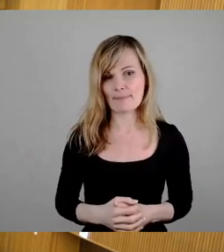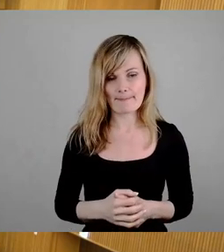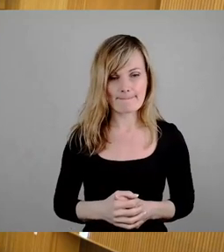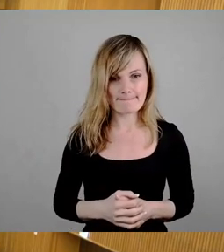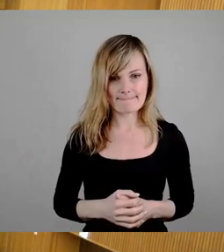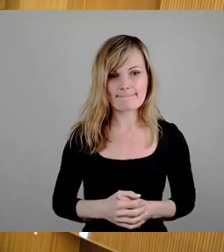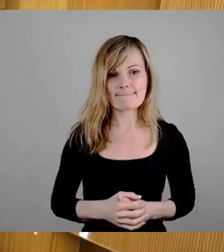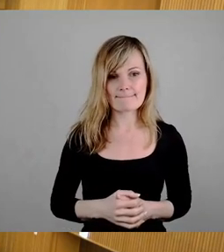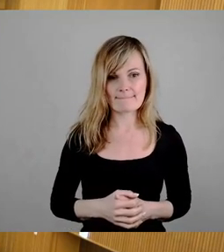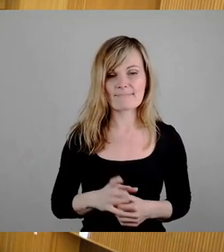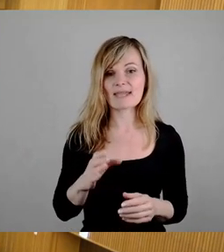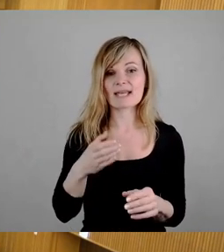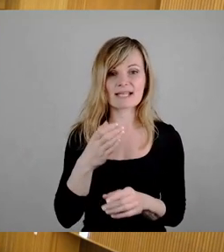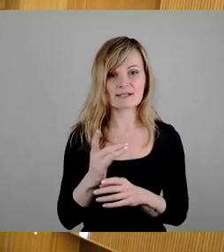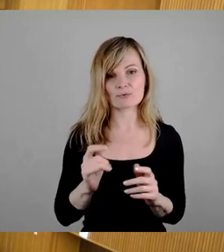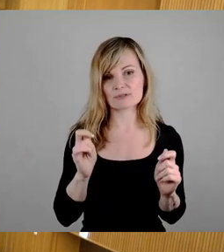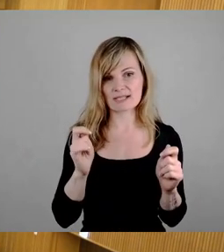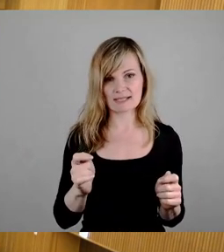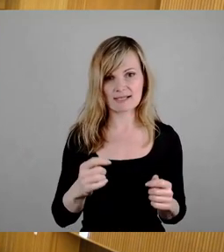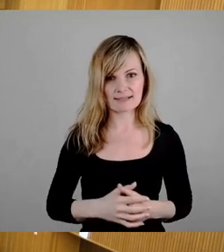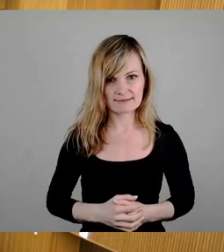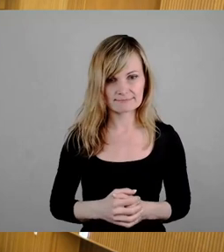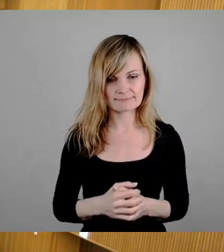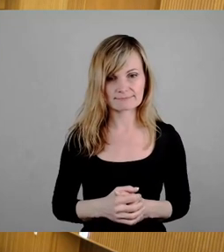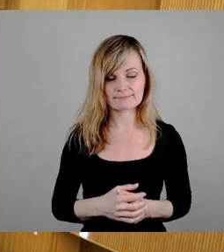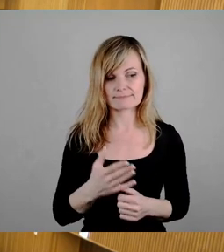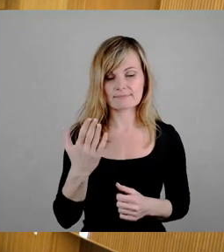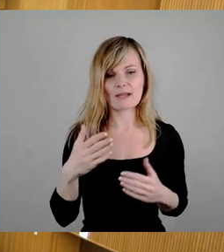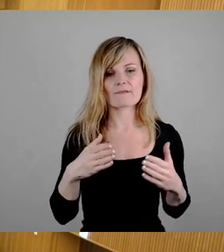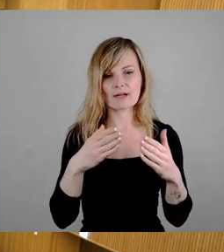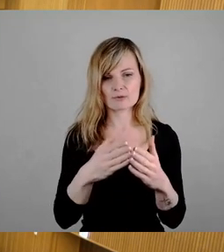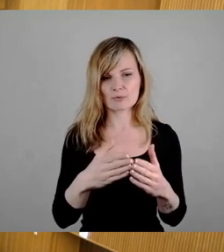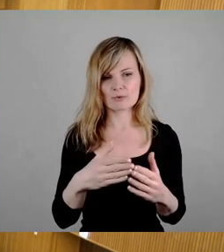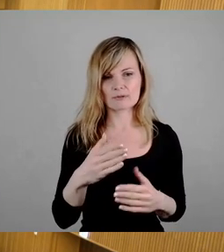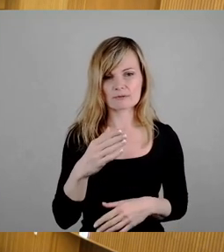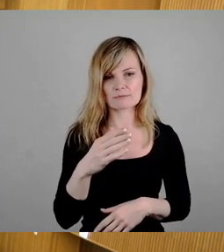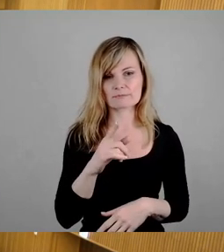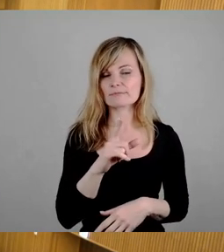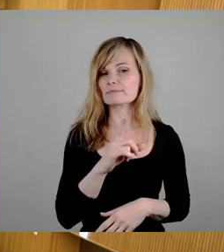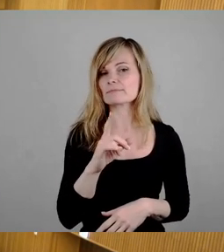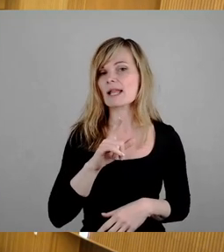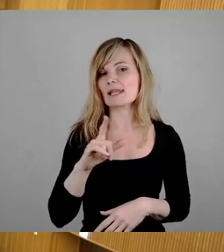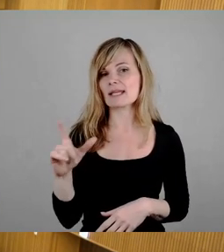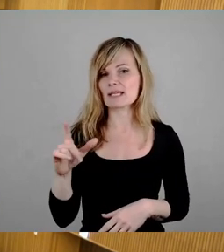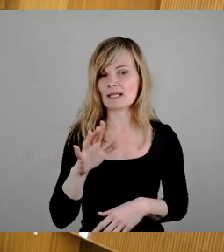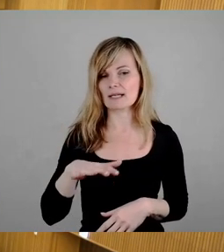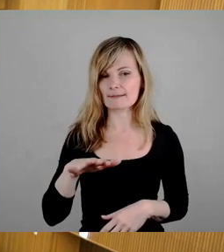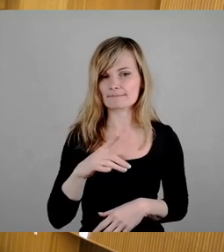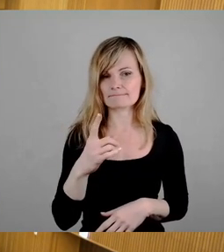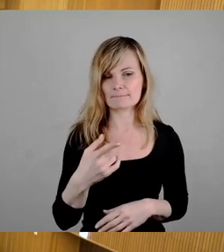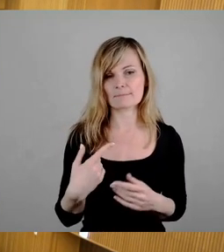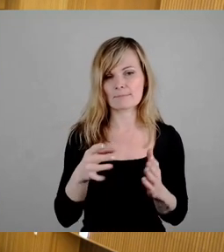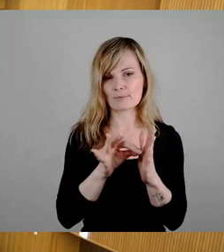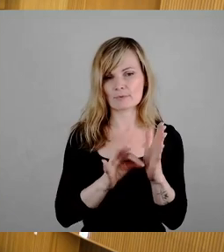zu dem Ersetzungsantrag Fraktion Die Linke und da zunächst die Punkte 1